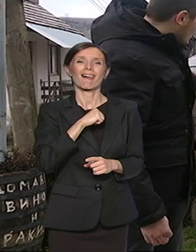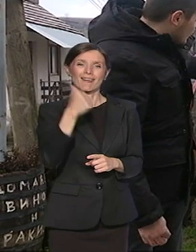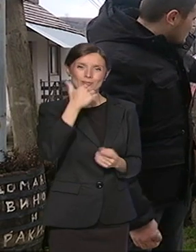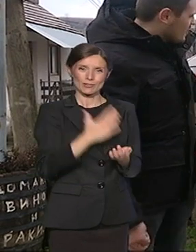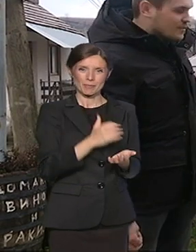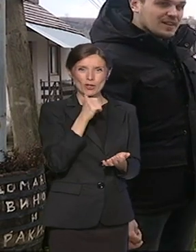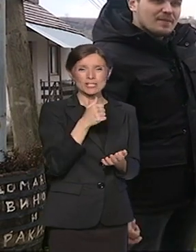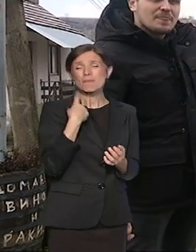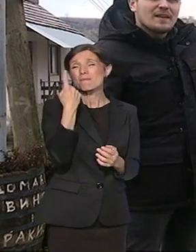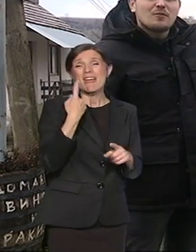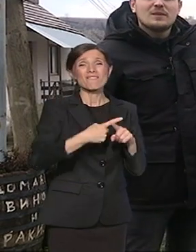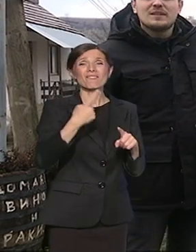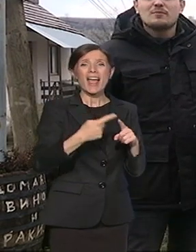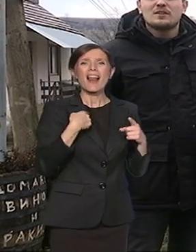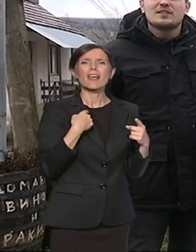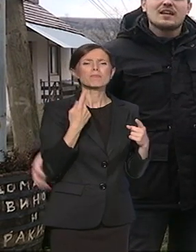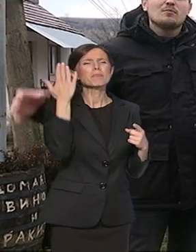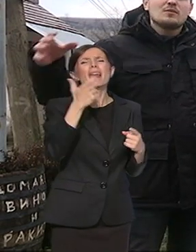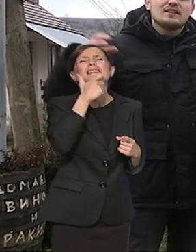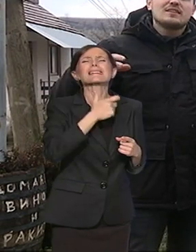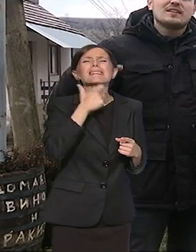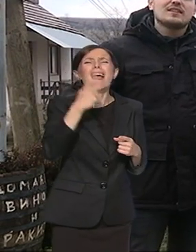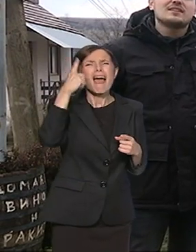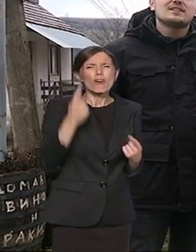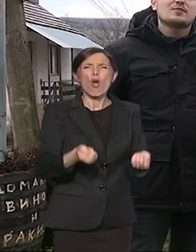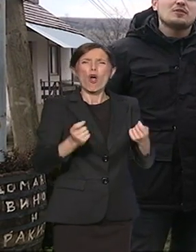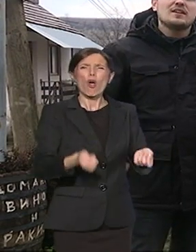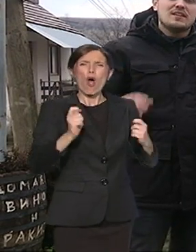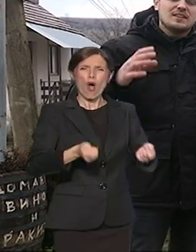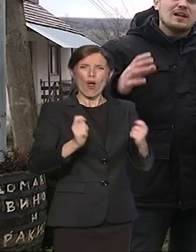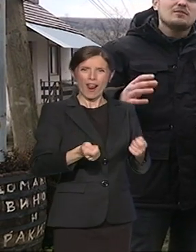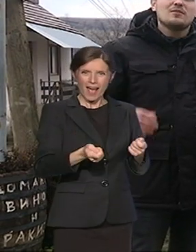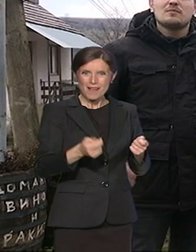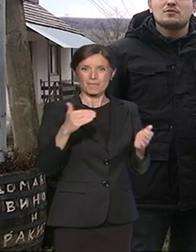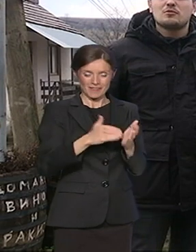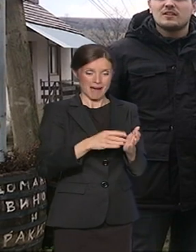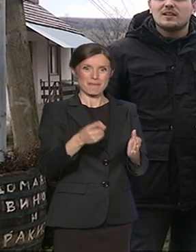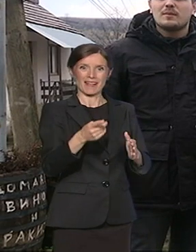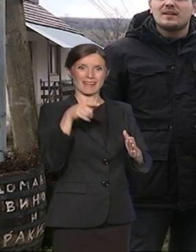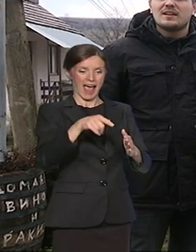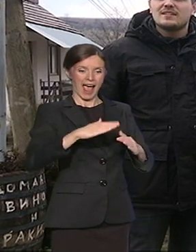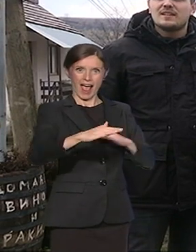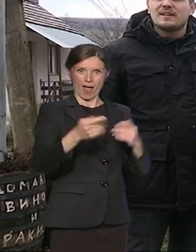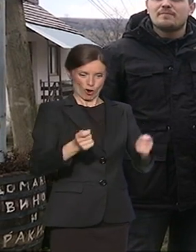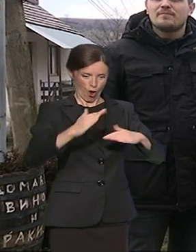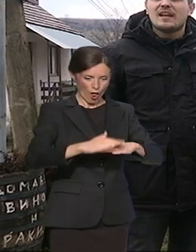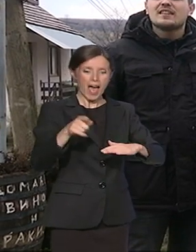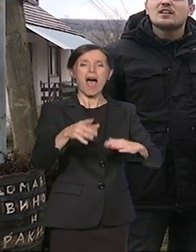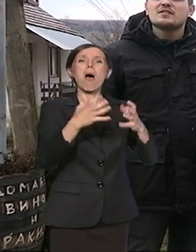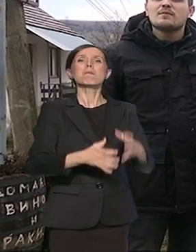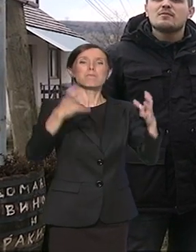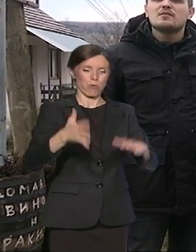zaprežna kola na fale ovde da kompletiramo, znači, da stavimo obure na ta kola i tabla, i onda biće to jedna lepa cijelina.